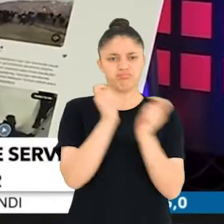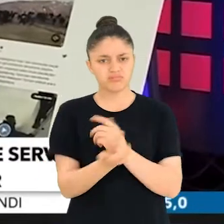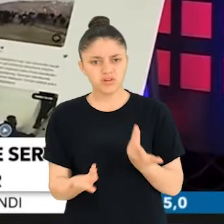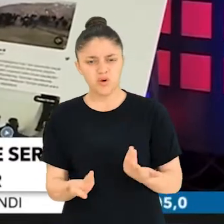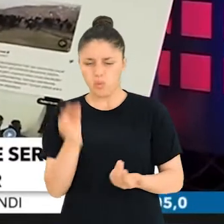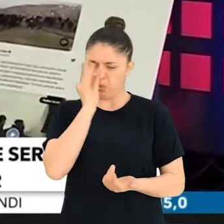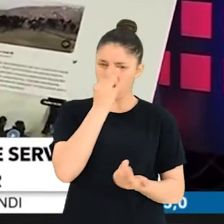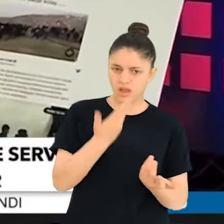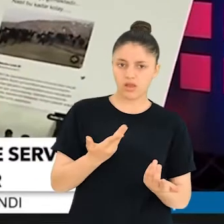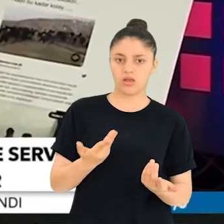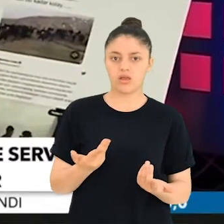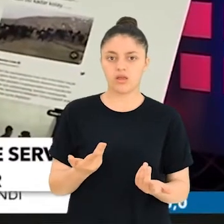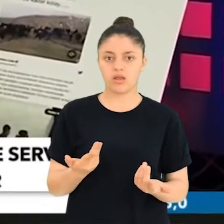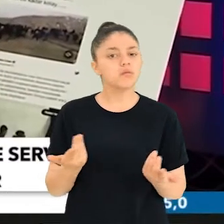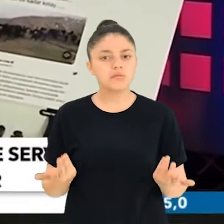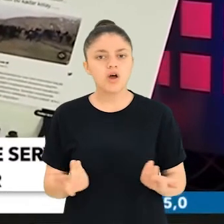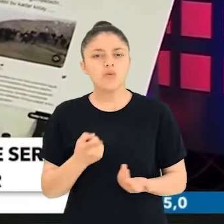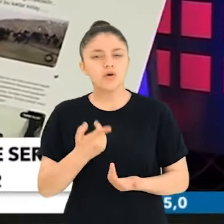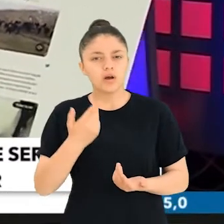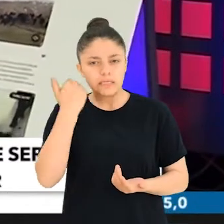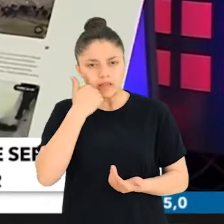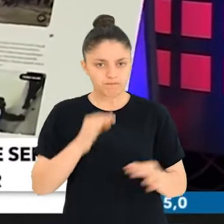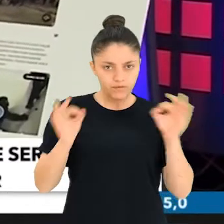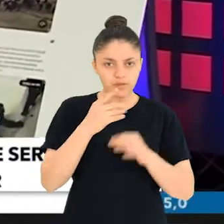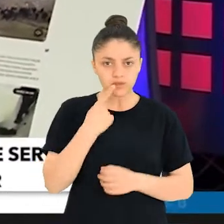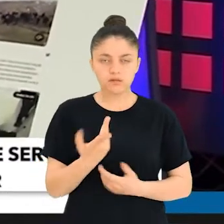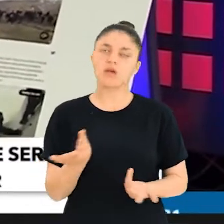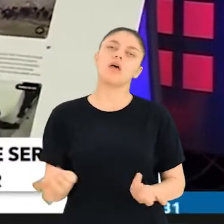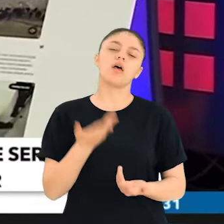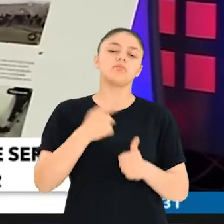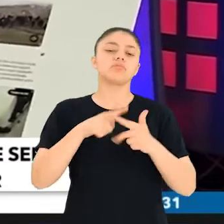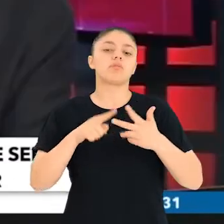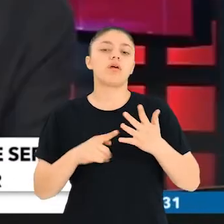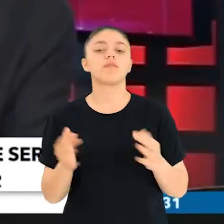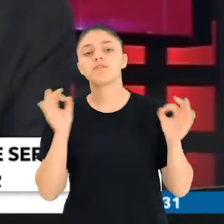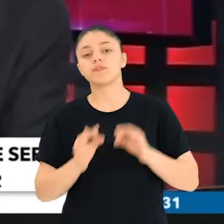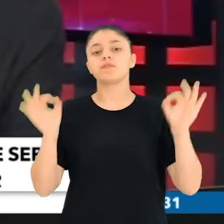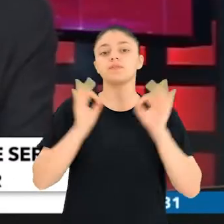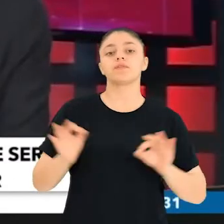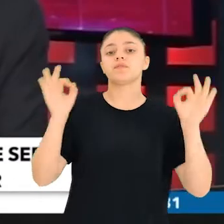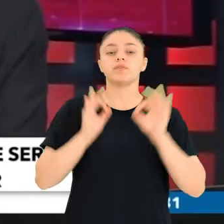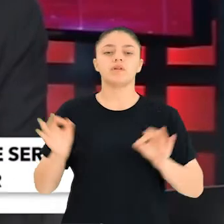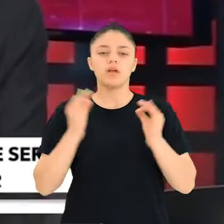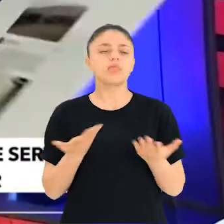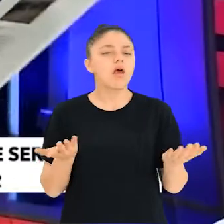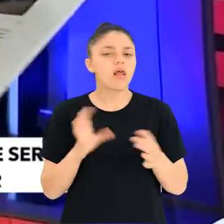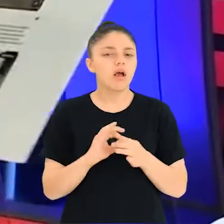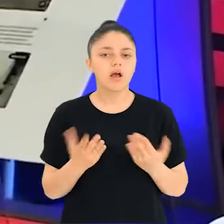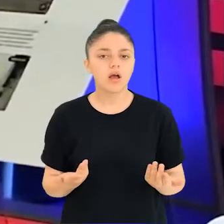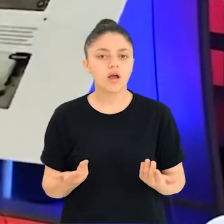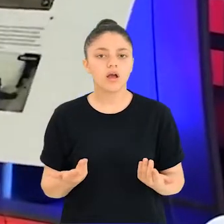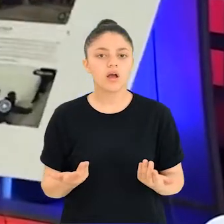gitmektir? Nasıl bu kadar kolay? Bu da Van Valiliği yalanlamıştı değil mi Sayın Bakan? Kaçıncı defa yalanlıyoruz. İsterseniz onuncu defa yalanlayın. Ne